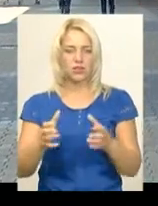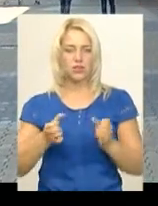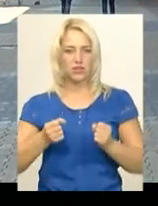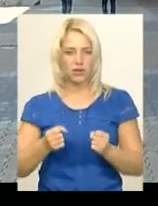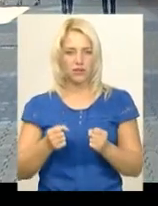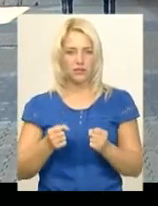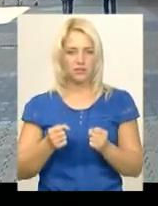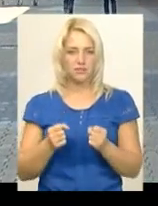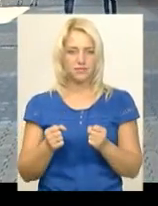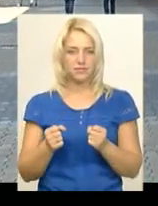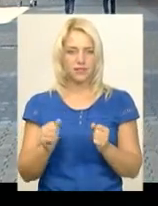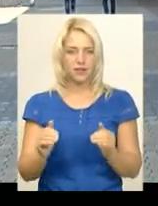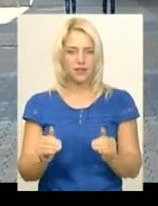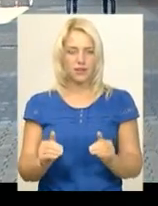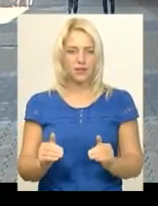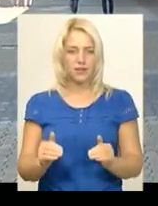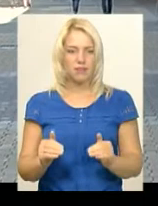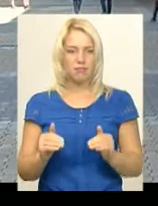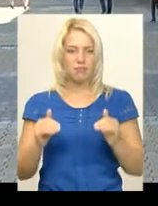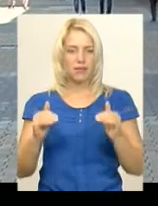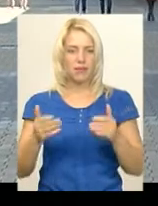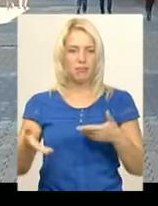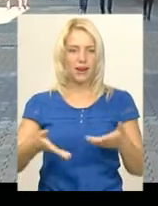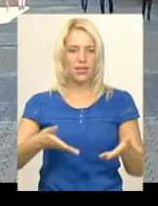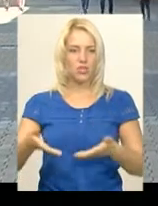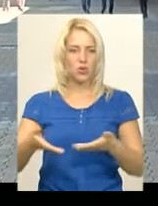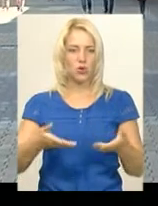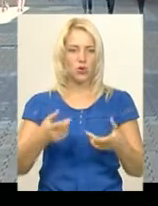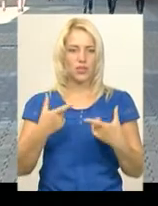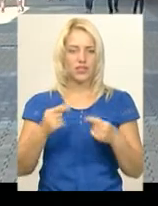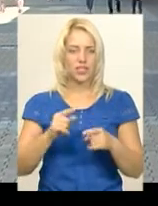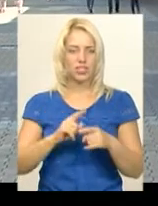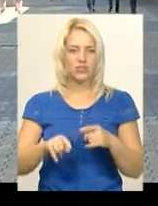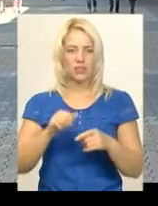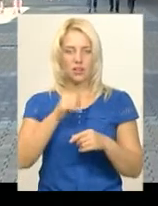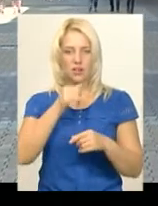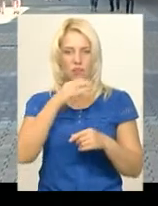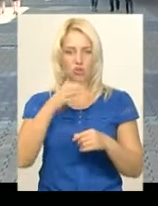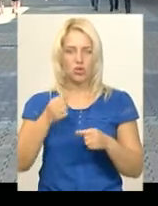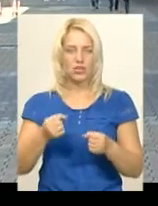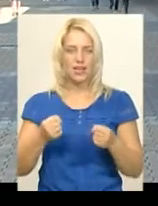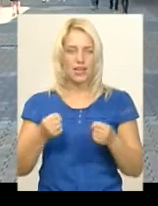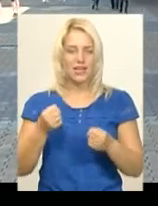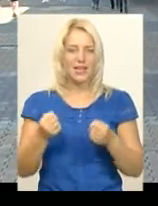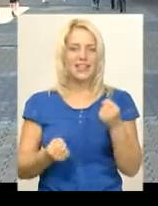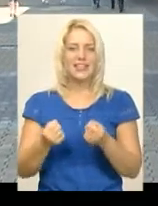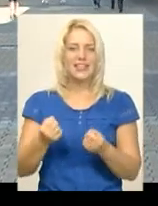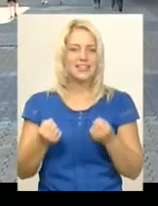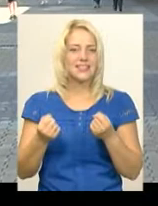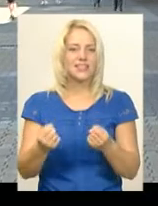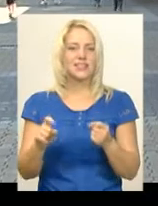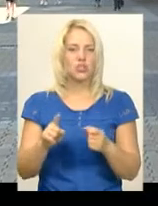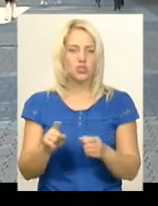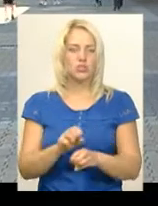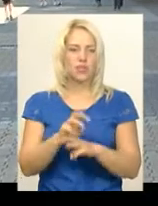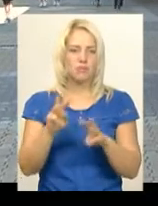пішохідні переходи, на яких, в принципі, не можна швидко їздити, що забезпечує безпеку